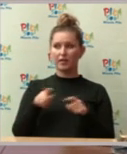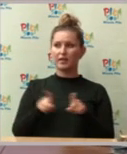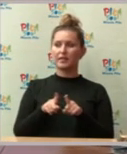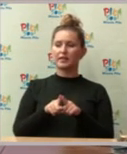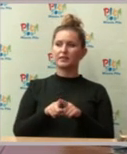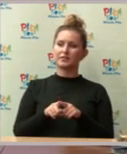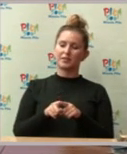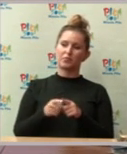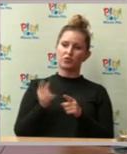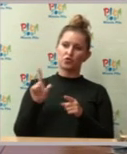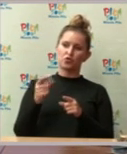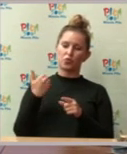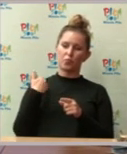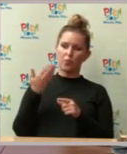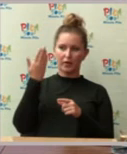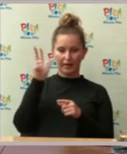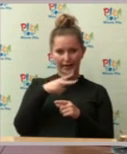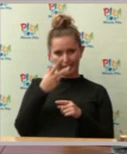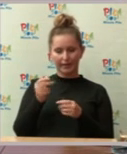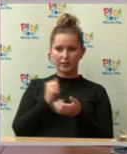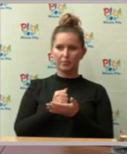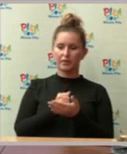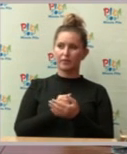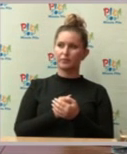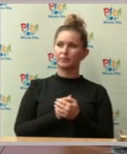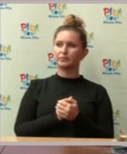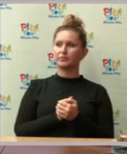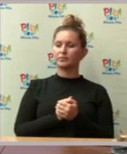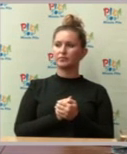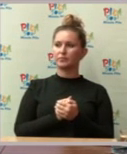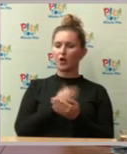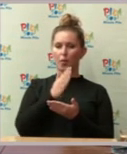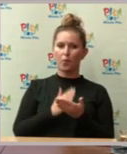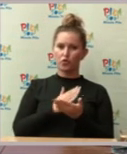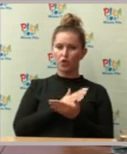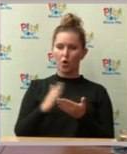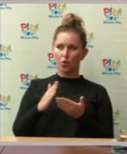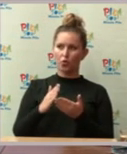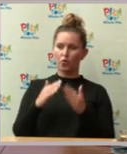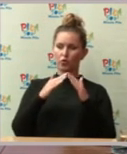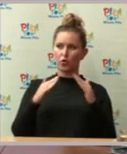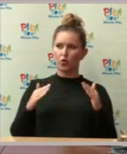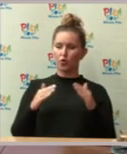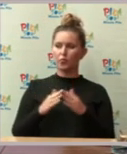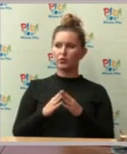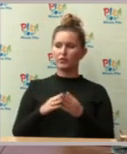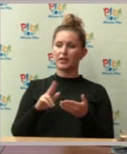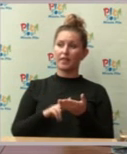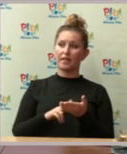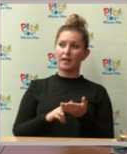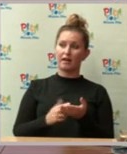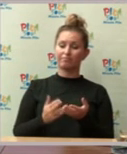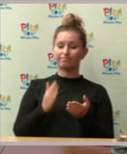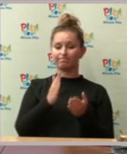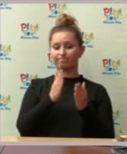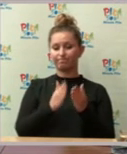oparciu o istniejące wówczas prawo podzielono powiedzmy nieruchomości na kilka wspólnot. Przy